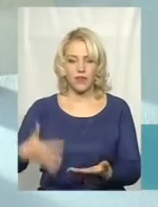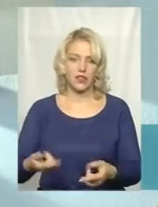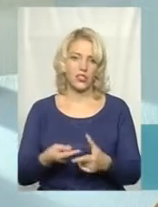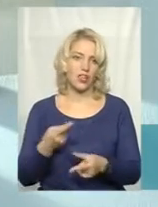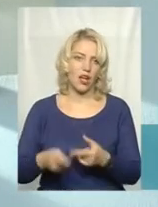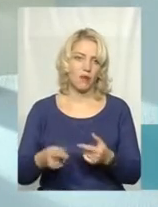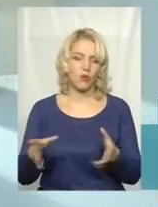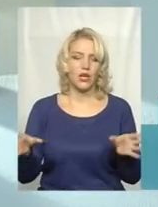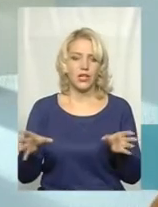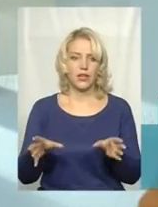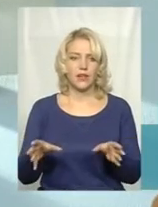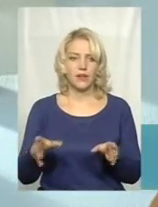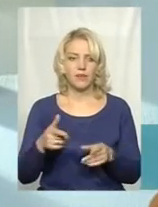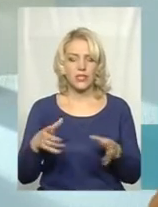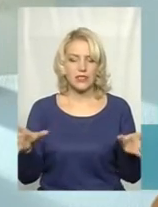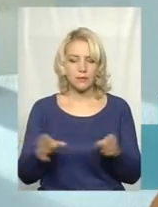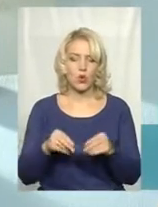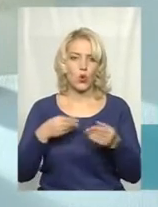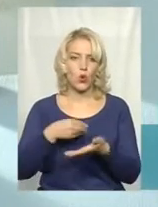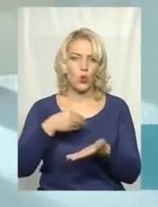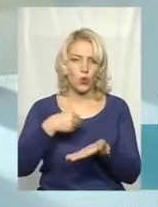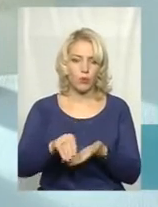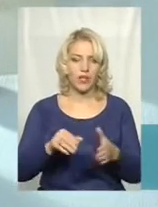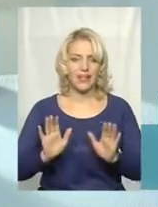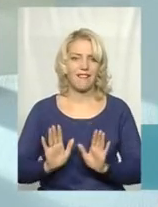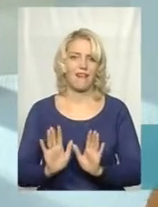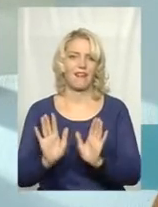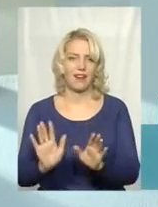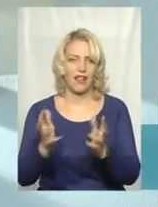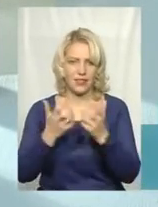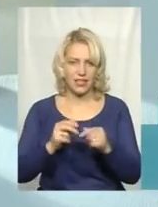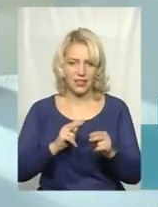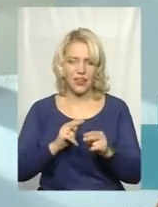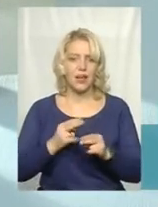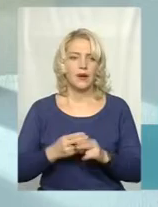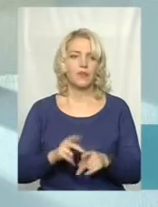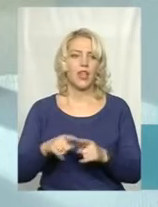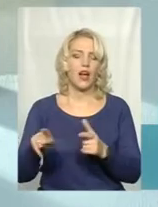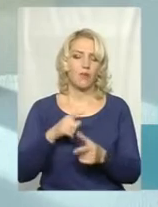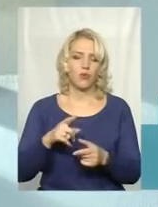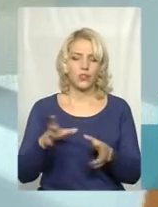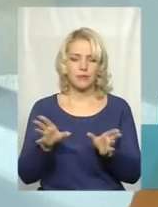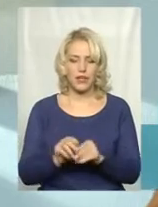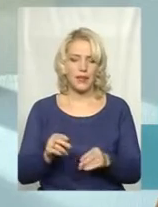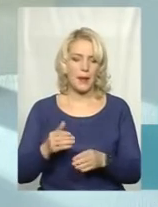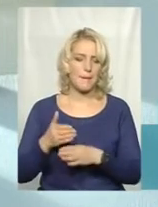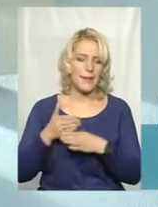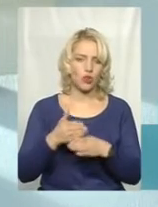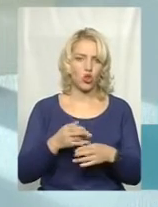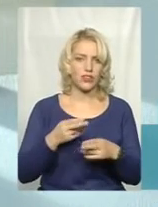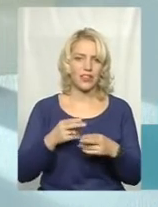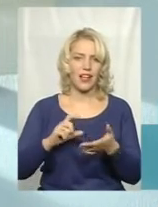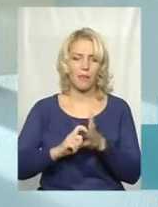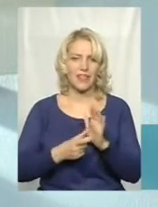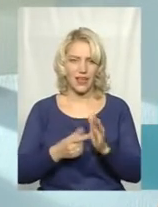спільно купили грейдер – це все інструменти, або спільний метод-кабінет, що в нас насправді є в Дудайвецькому